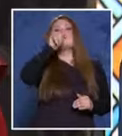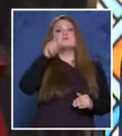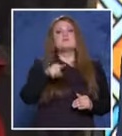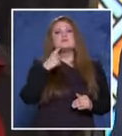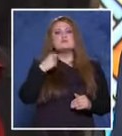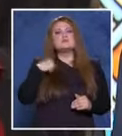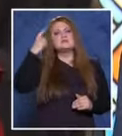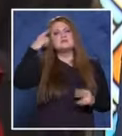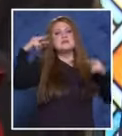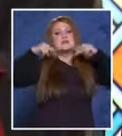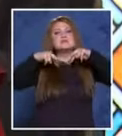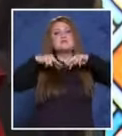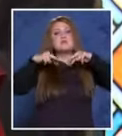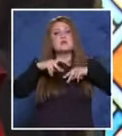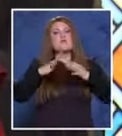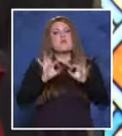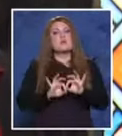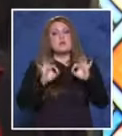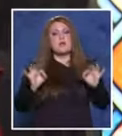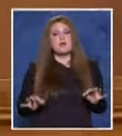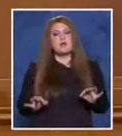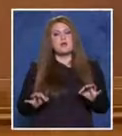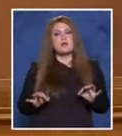защото ми се струва, че свидетелката е по-наясно да нека да я разпитуваме?